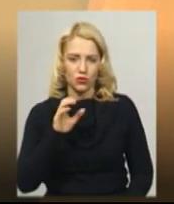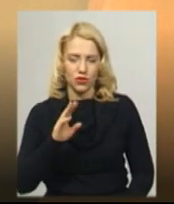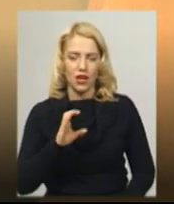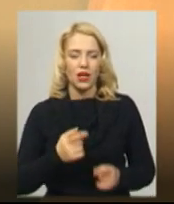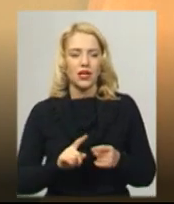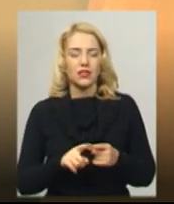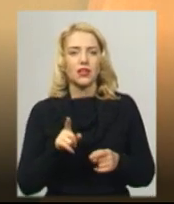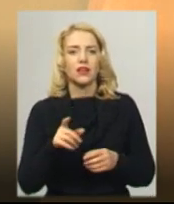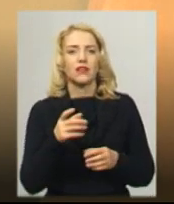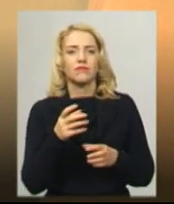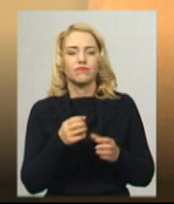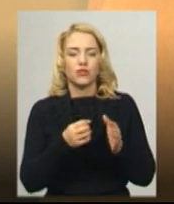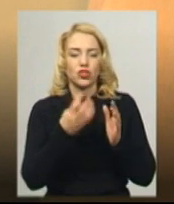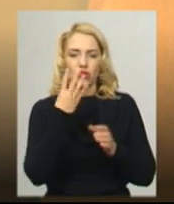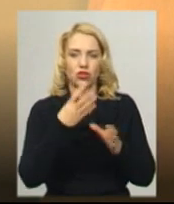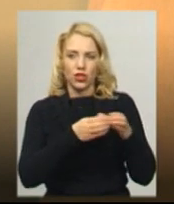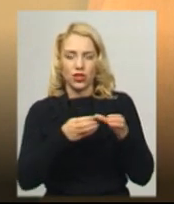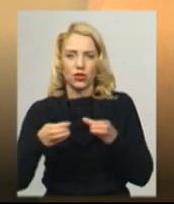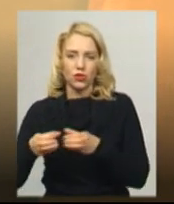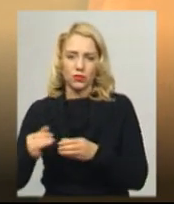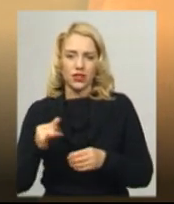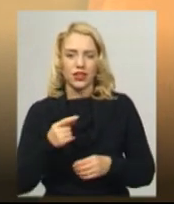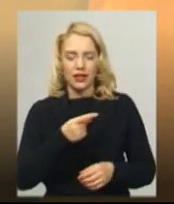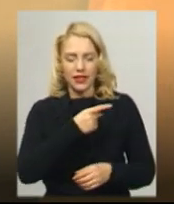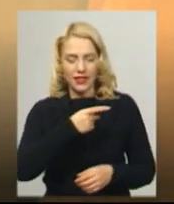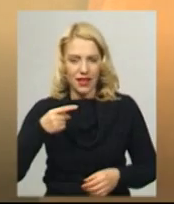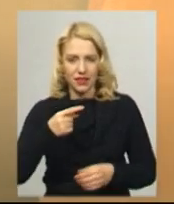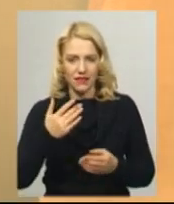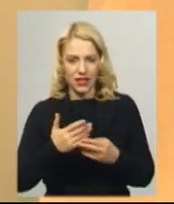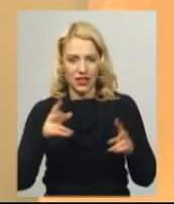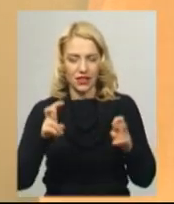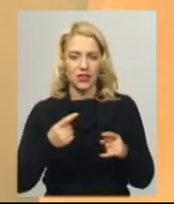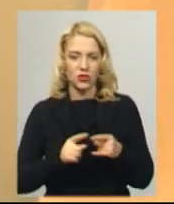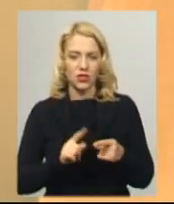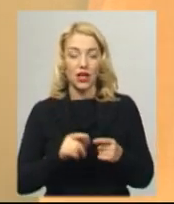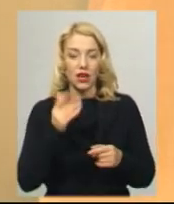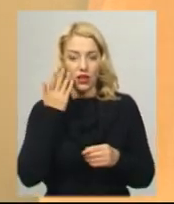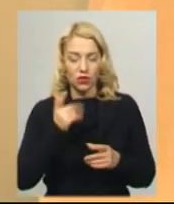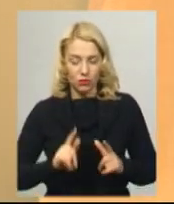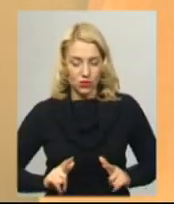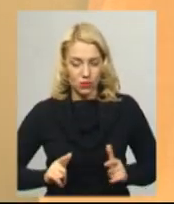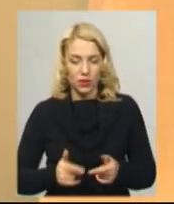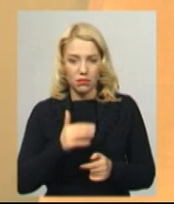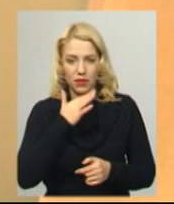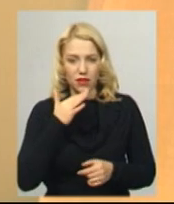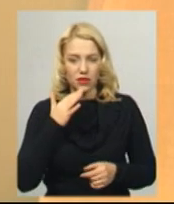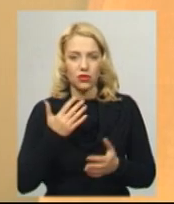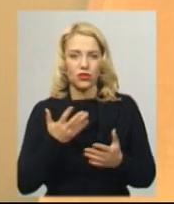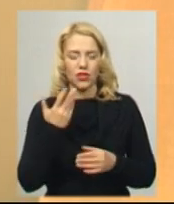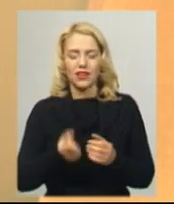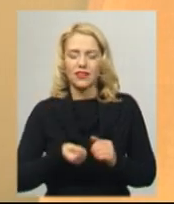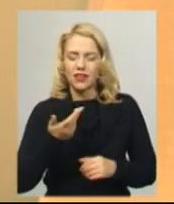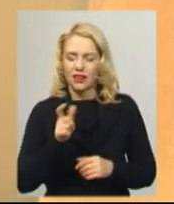% діляться ще на 4 групи, і резус негативний, виходить, іноді, коли поступає багато, чи кілька людей